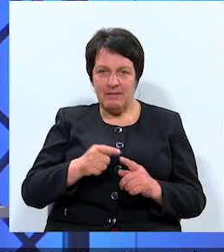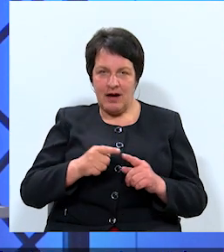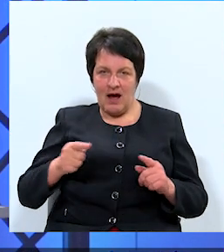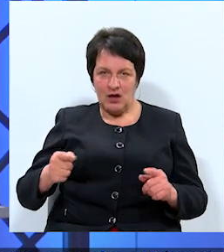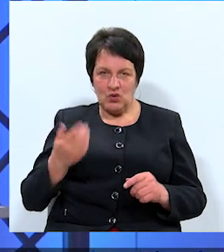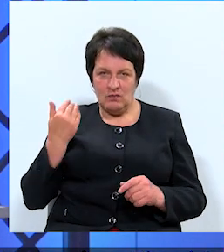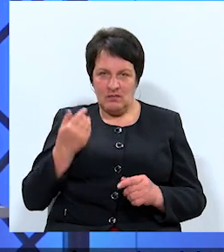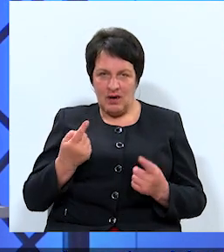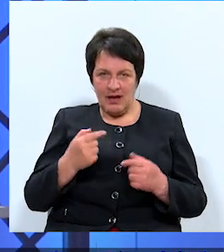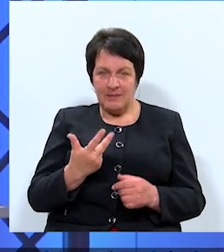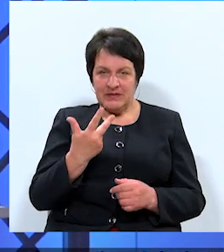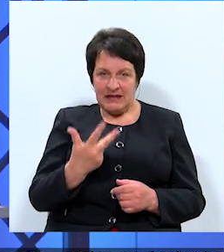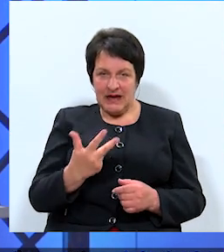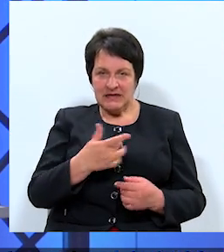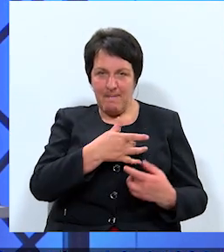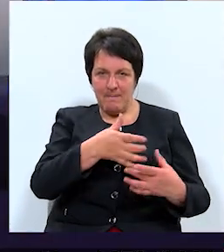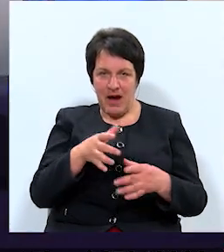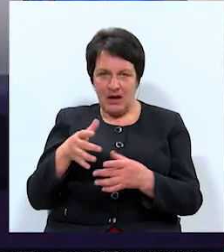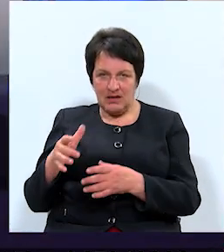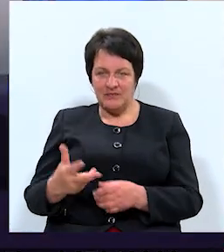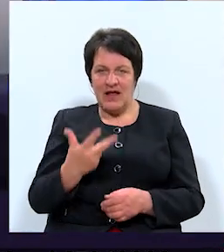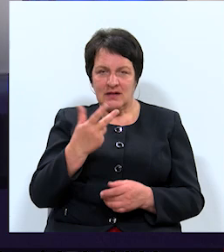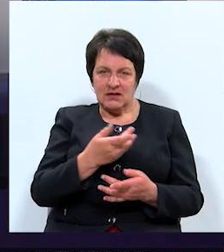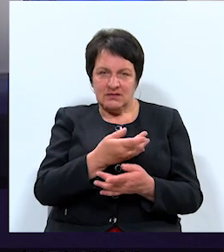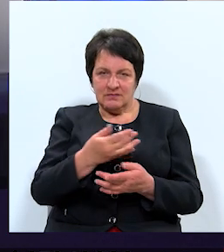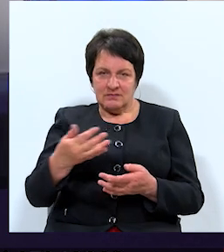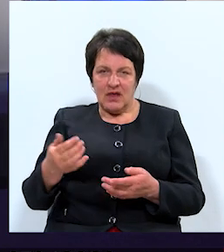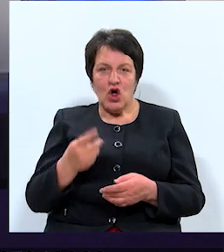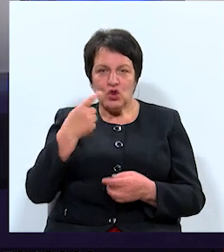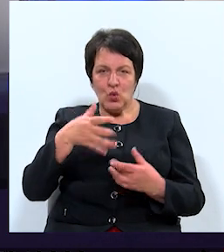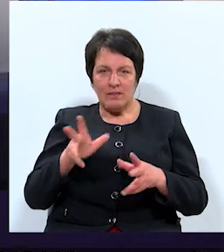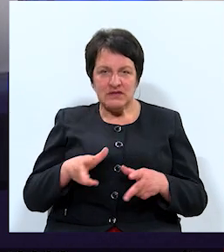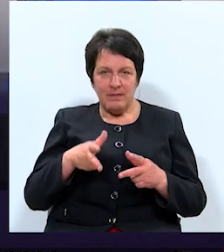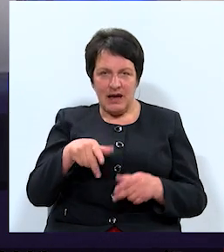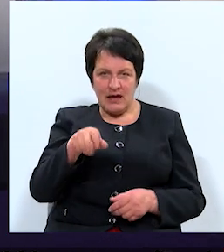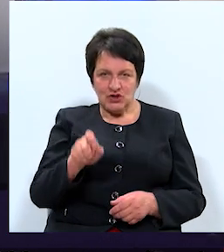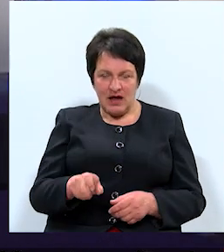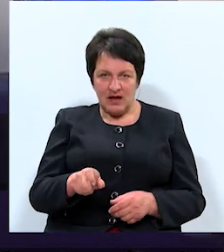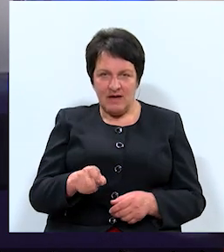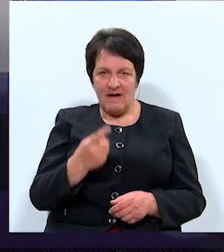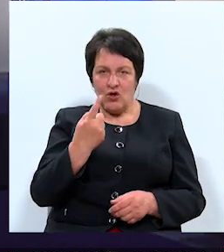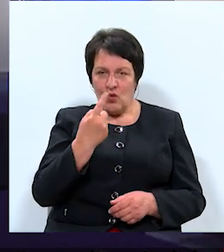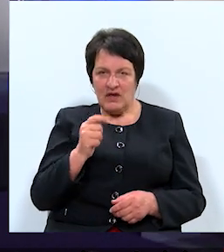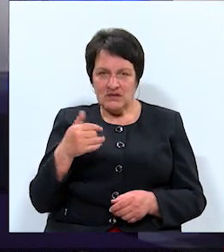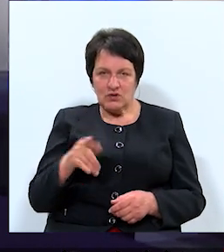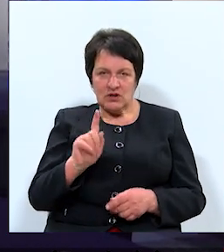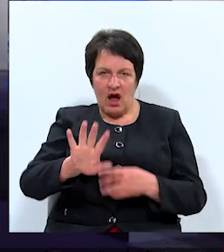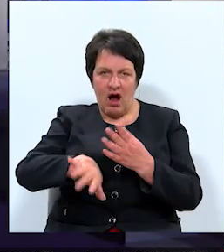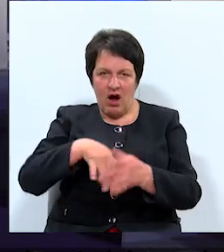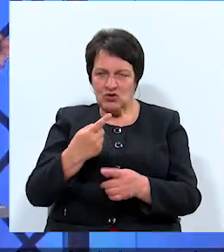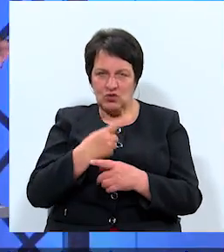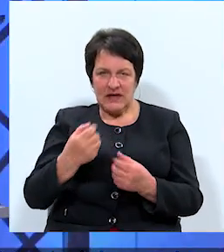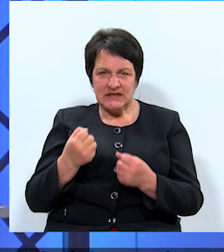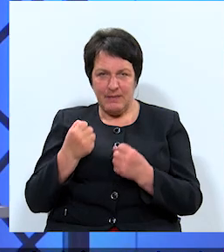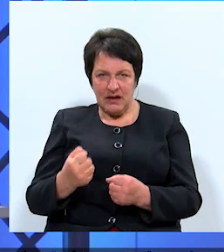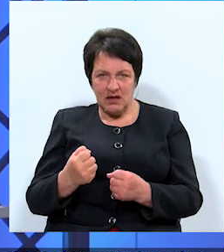Trīs partijas, trīs dažādi domes priekšsēdētāji. No vienas puses tas ir hauss un nestabilitāte,